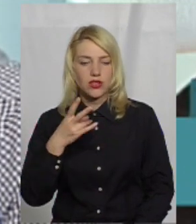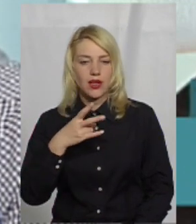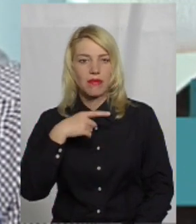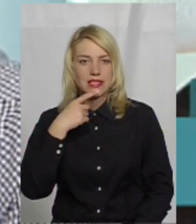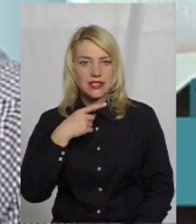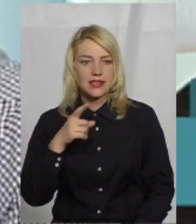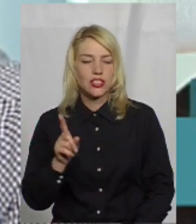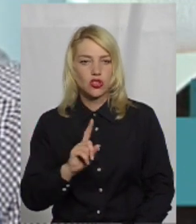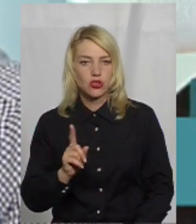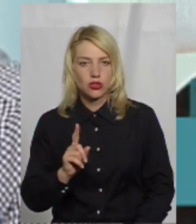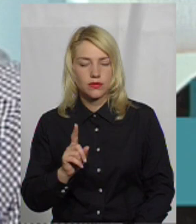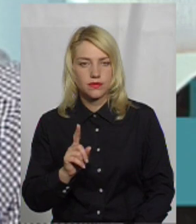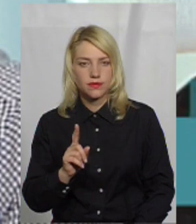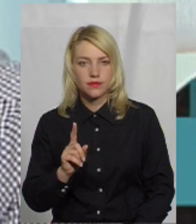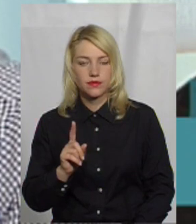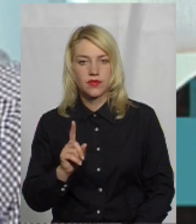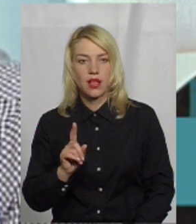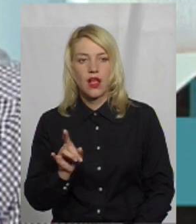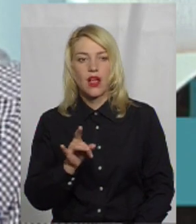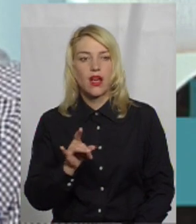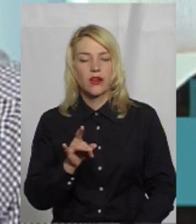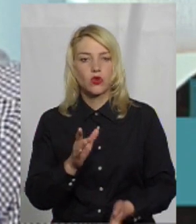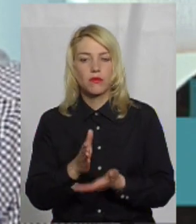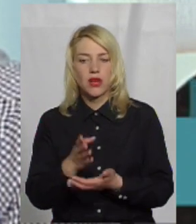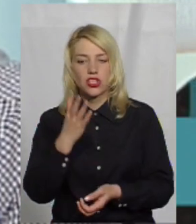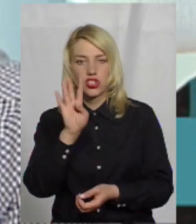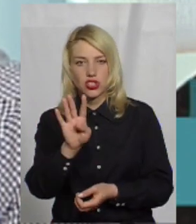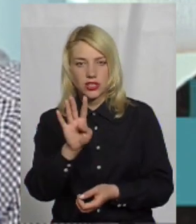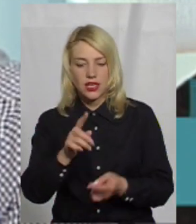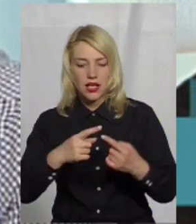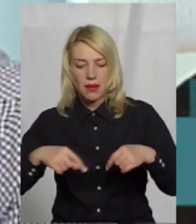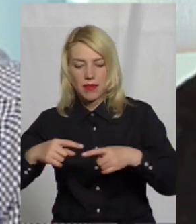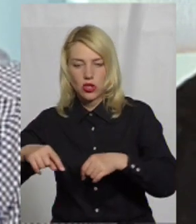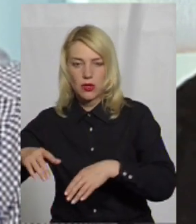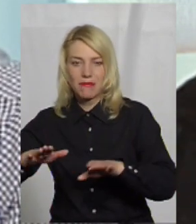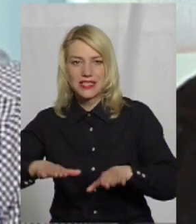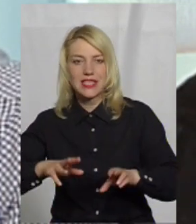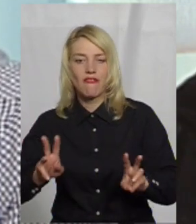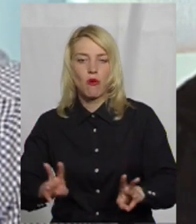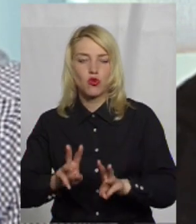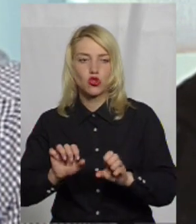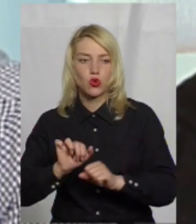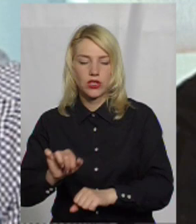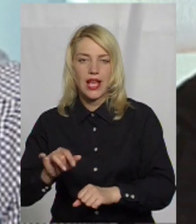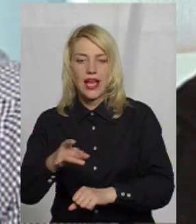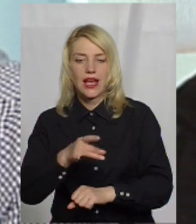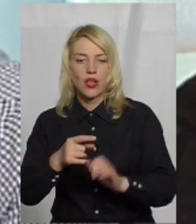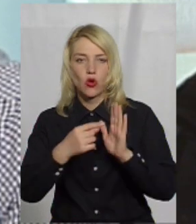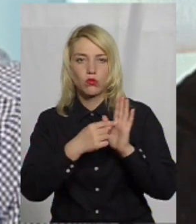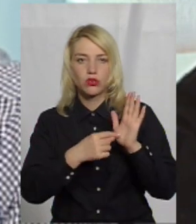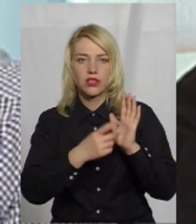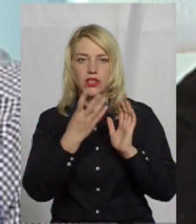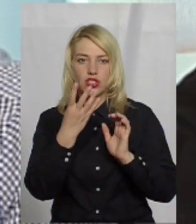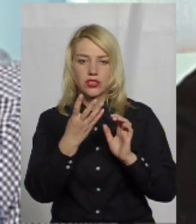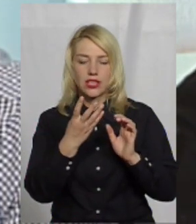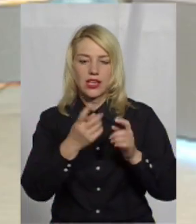зазначити, що район має чотири підрозді місцевої пожежної охорони і фактично район поділений на